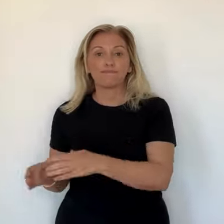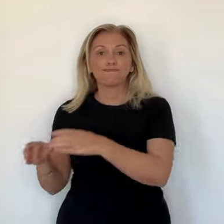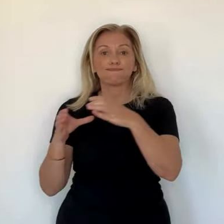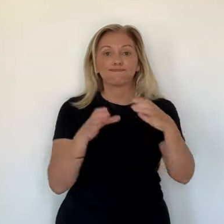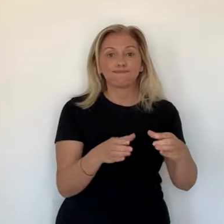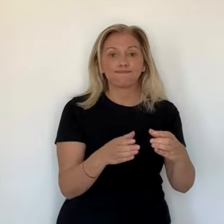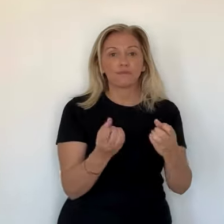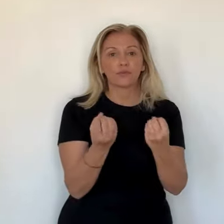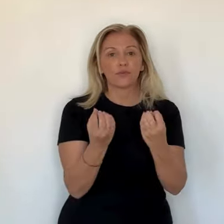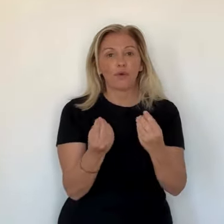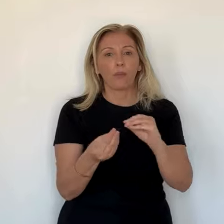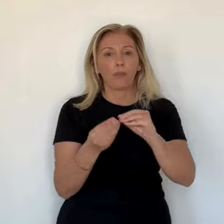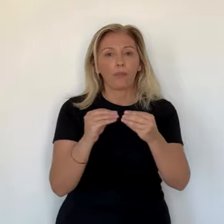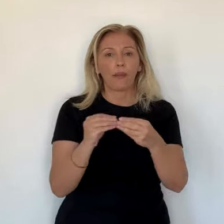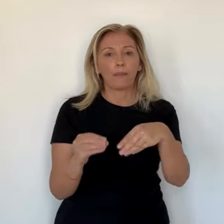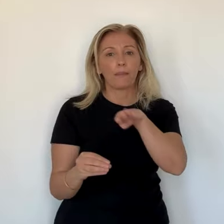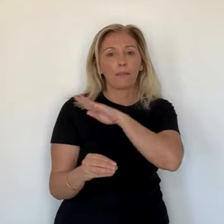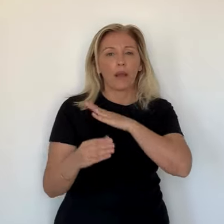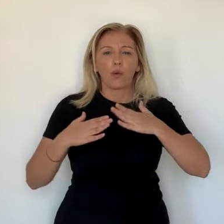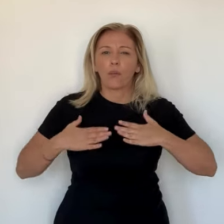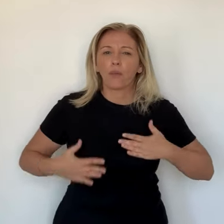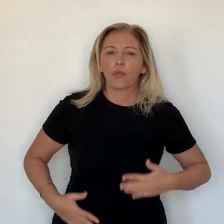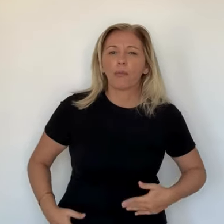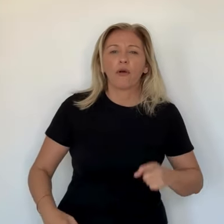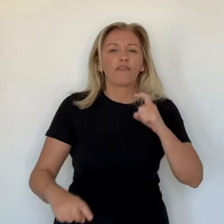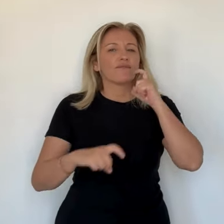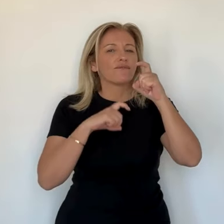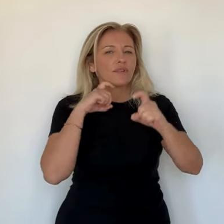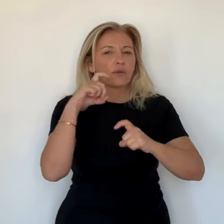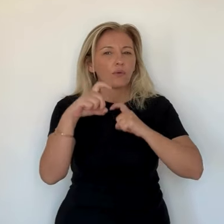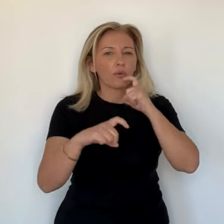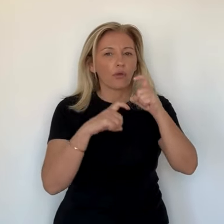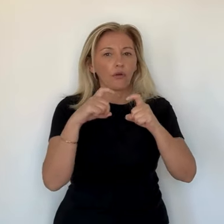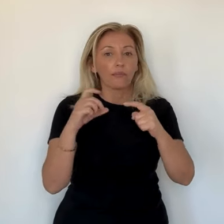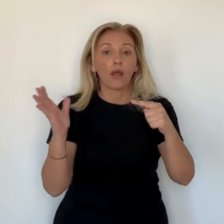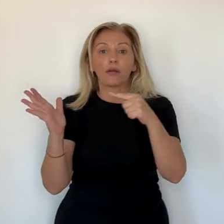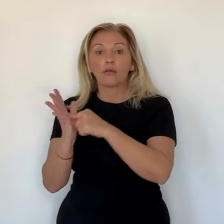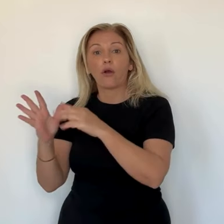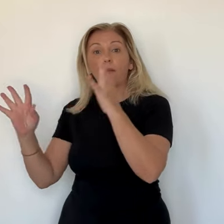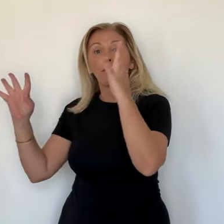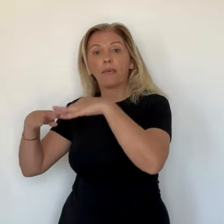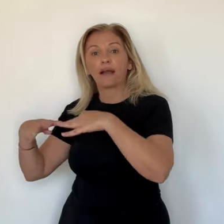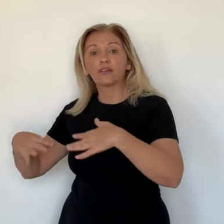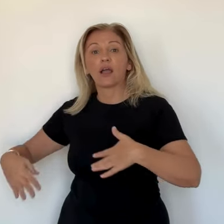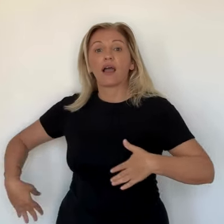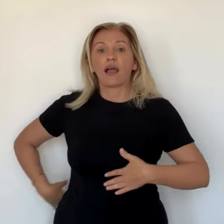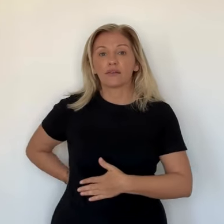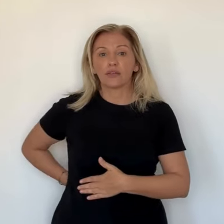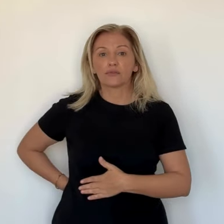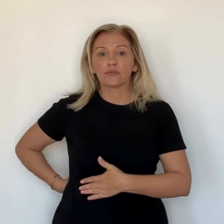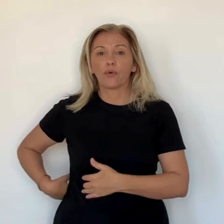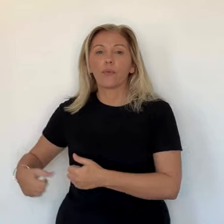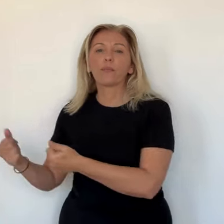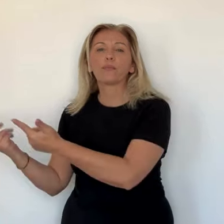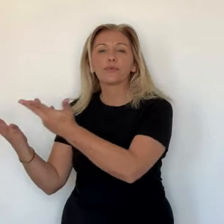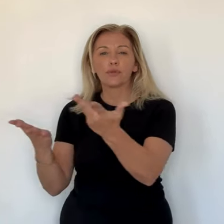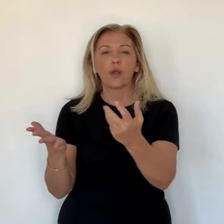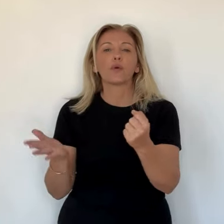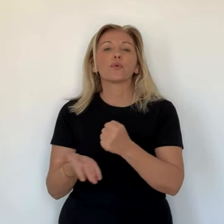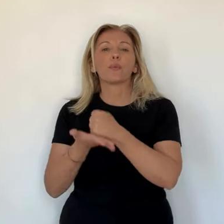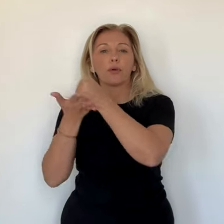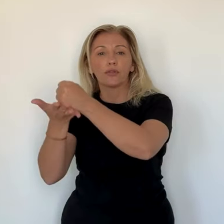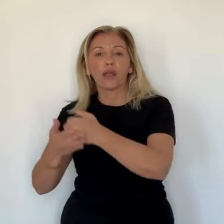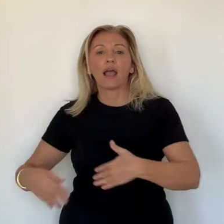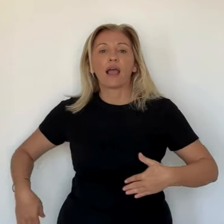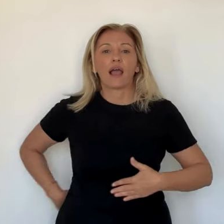entachés de scènes de violence ou de perturbations. Les déplacements du club du SC Bastia sont très fréquemment source de troubles à l'ordre public